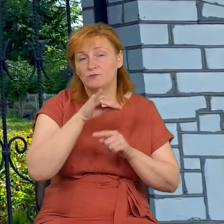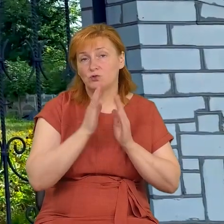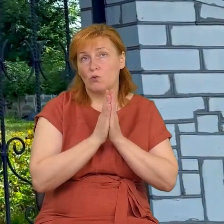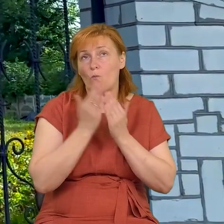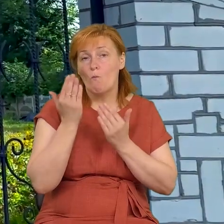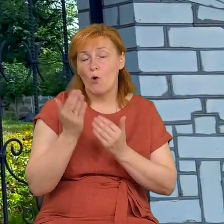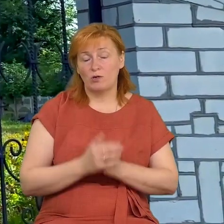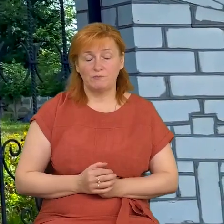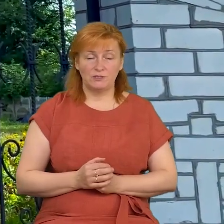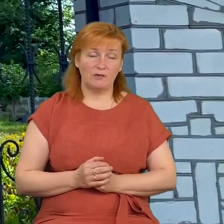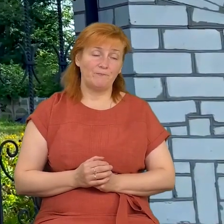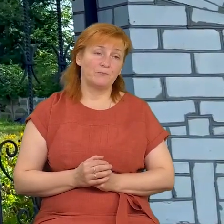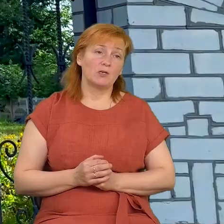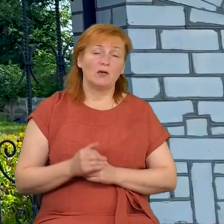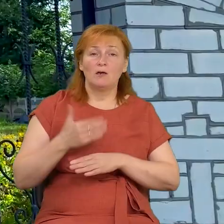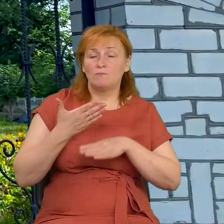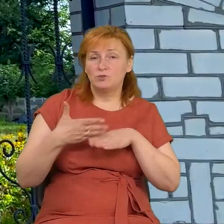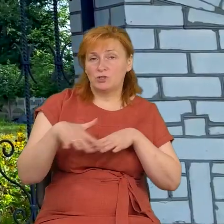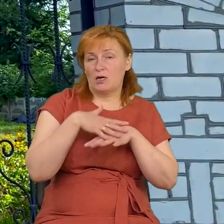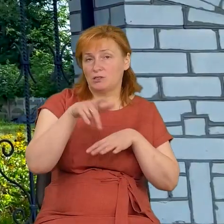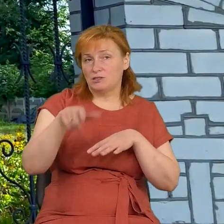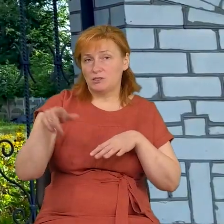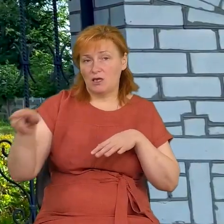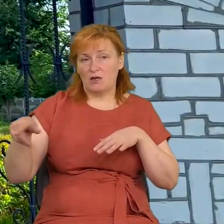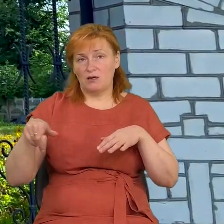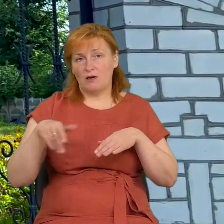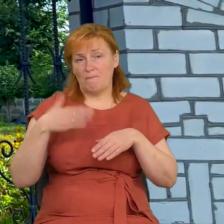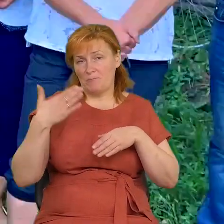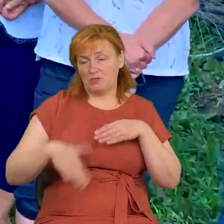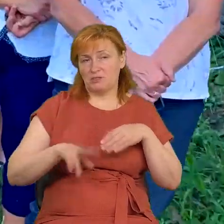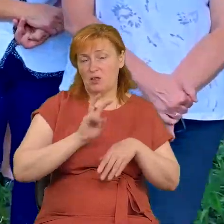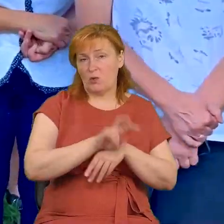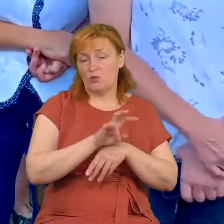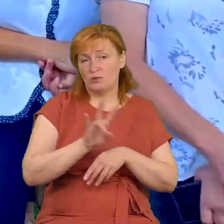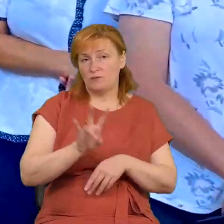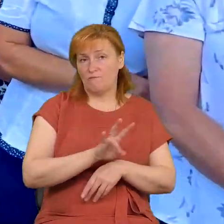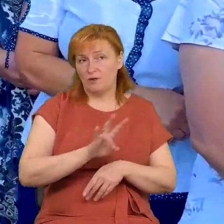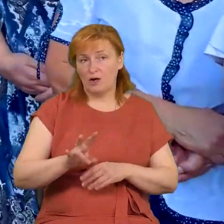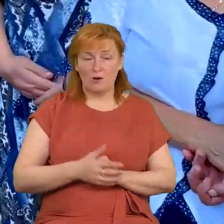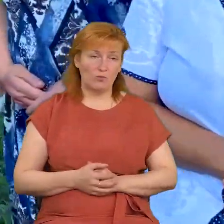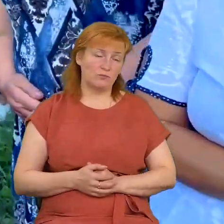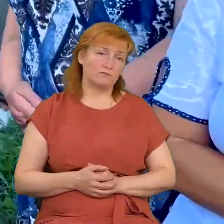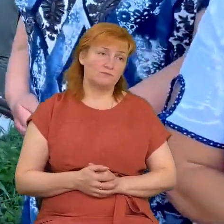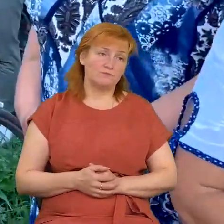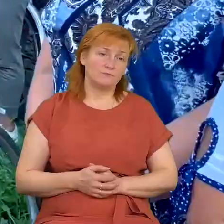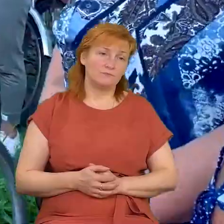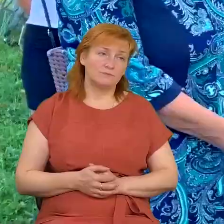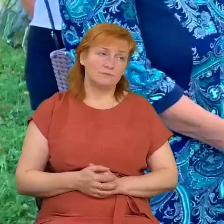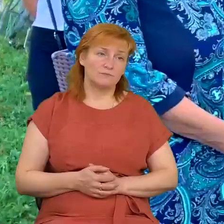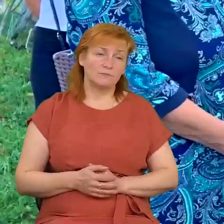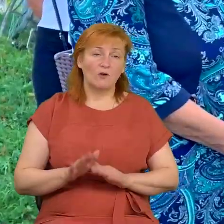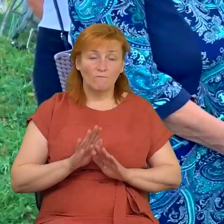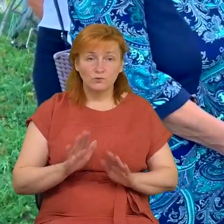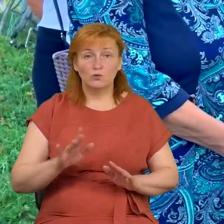Частина жителів селища перестала ходити до храму. Свою позицію пояснюють так. Я буду на Україну, на Боги платити, але не на Росії.